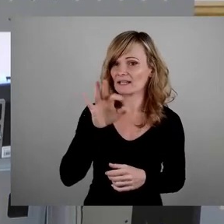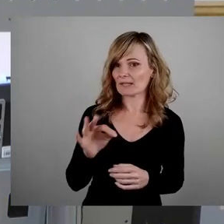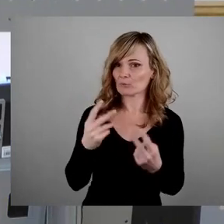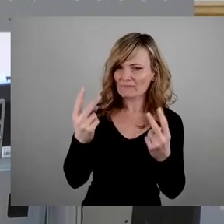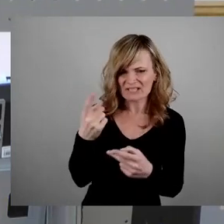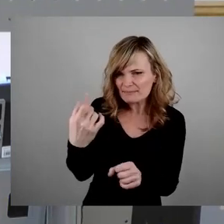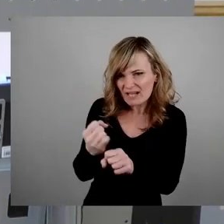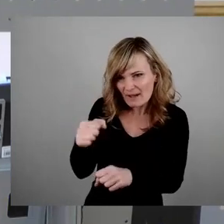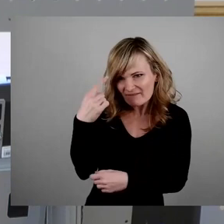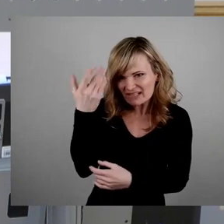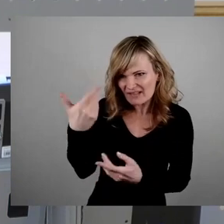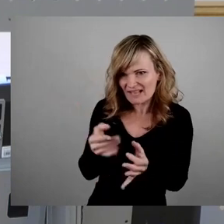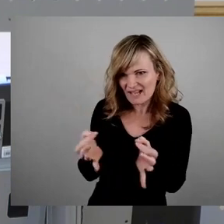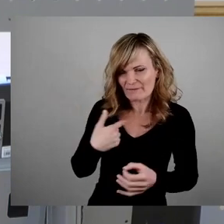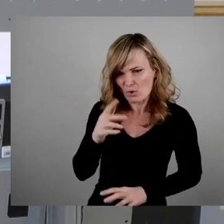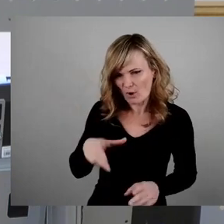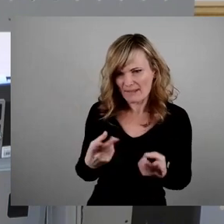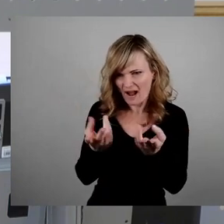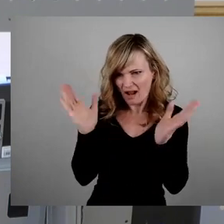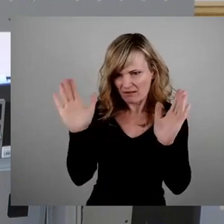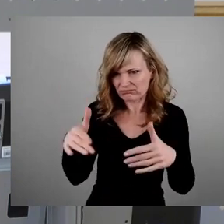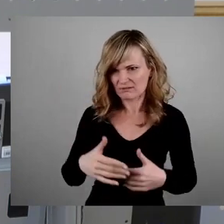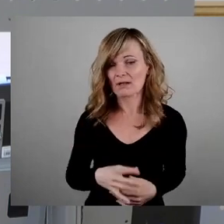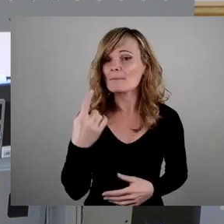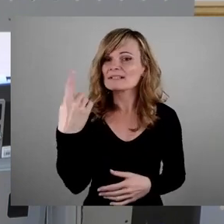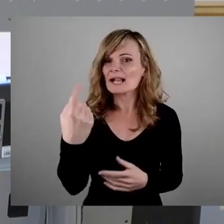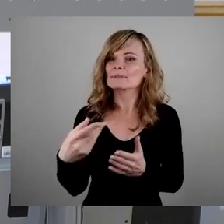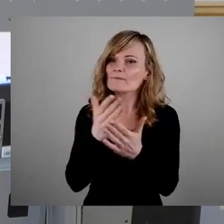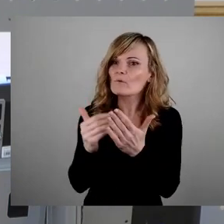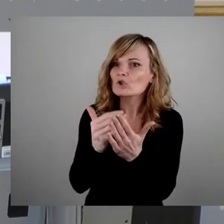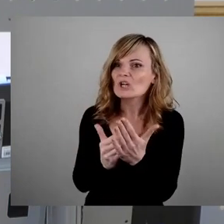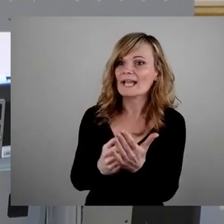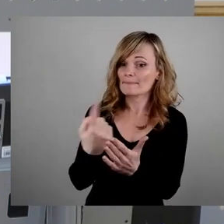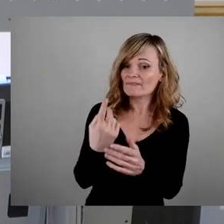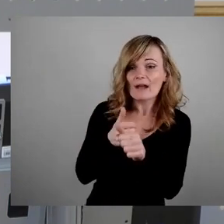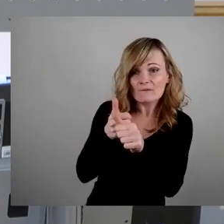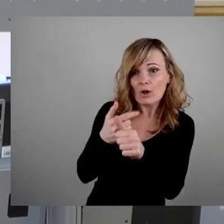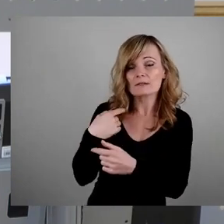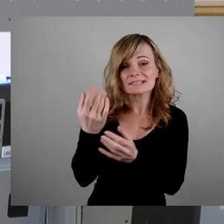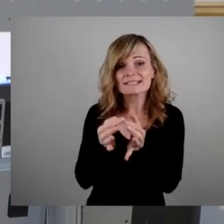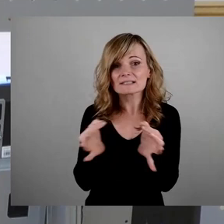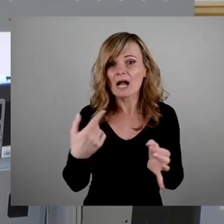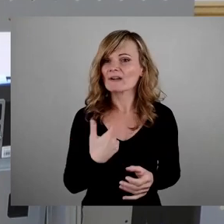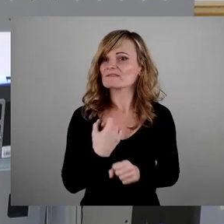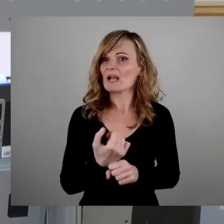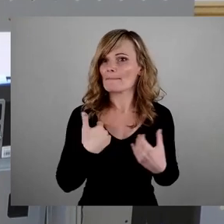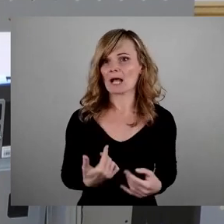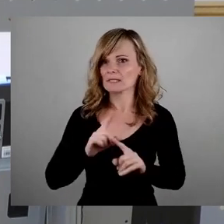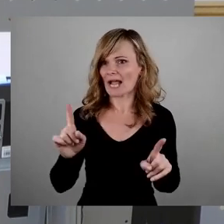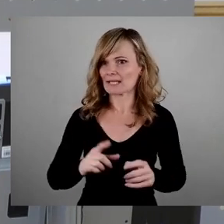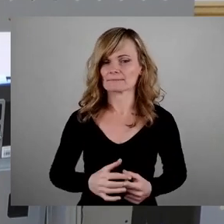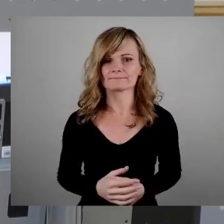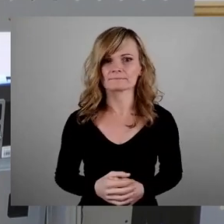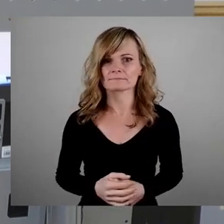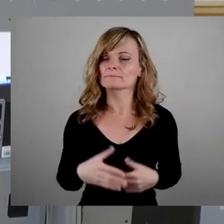machen, was Sie wollen an dem Tag. Das ist mir wirklich vollkommen egal. Aber Sie schreiben uns nicht vor, wo wir an dem Tag zu sein haben. Und